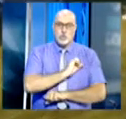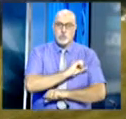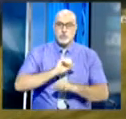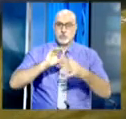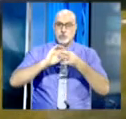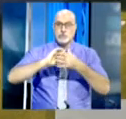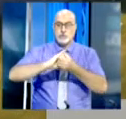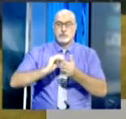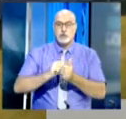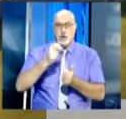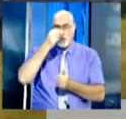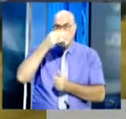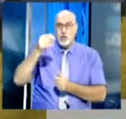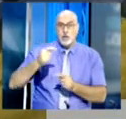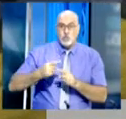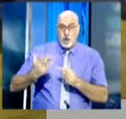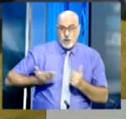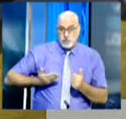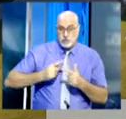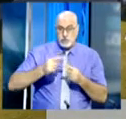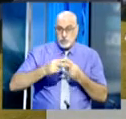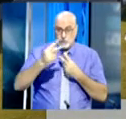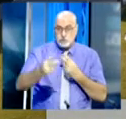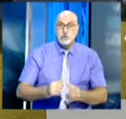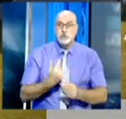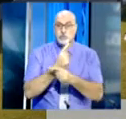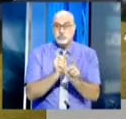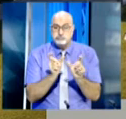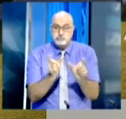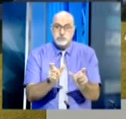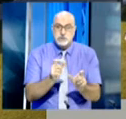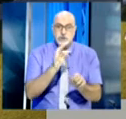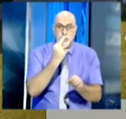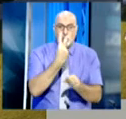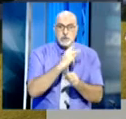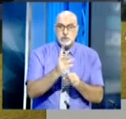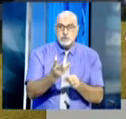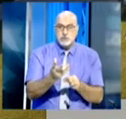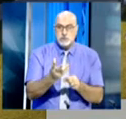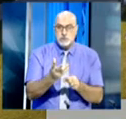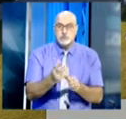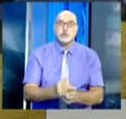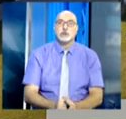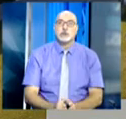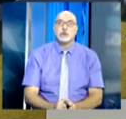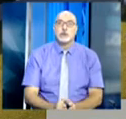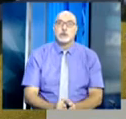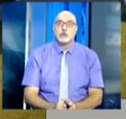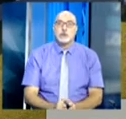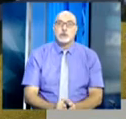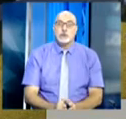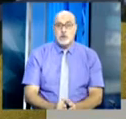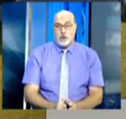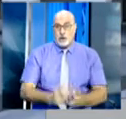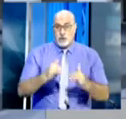مع هذا البلد الشقيق والجار في مواجهة هذه المحنة التي فرضتها عليها آفة الإرهاب وأكدت